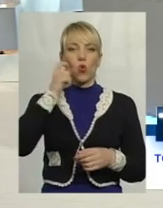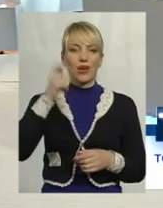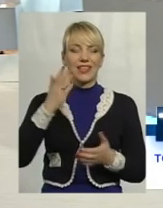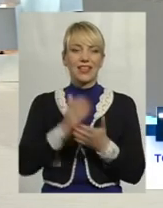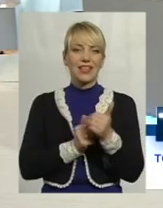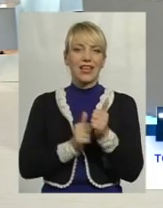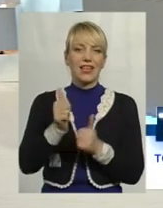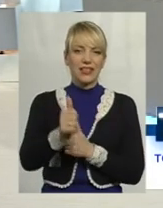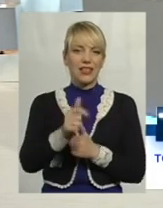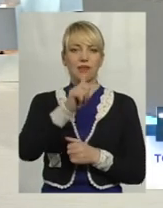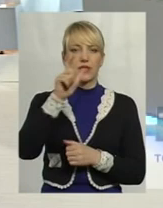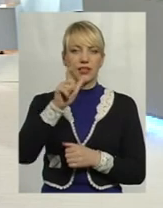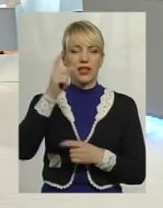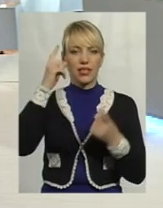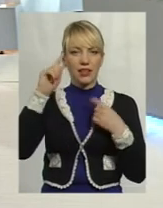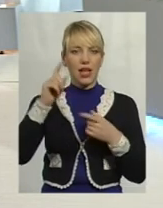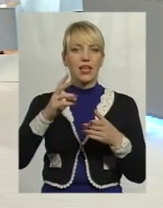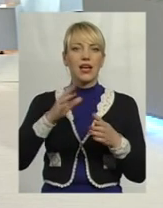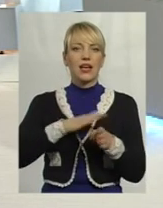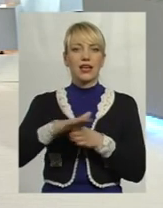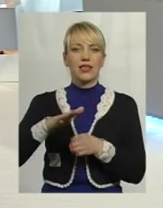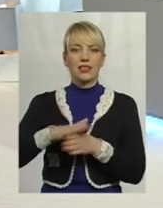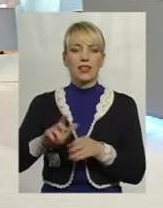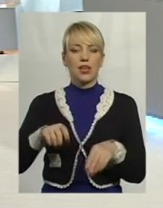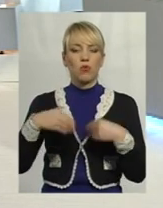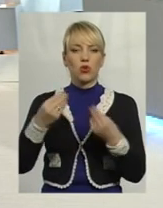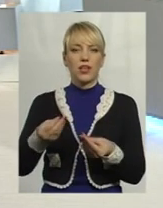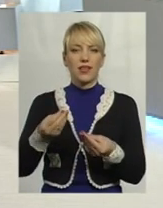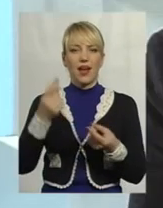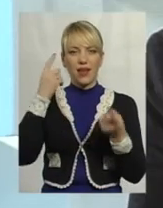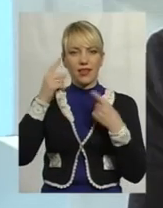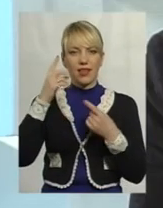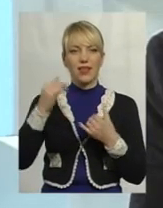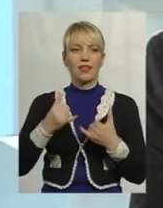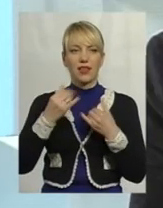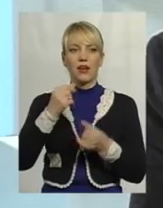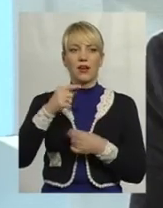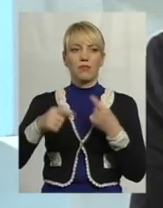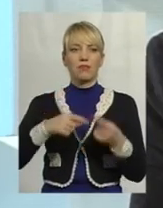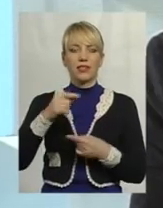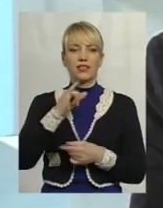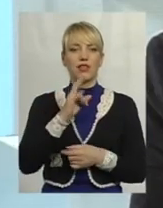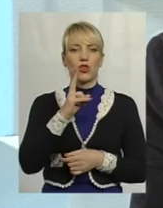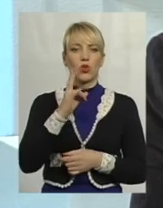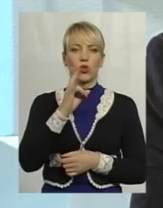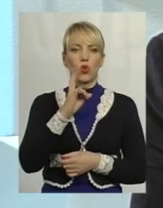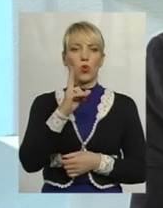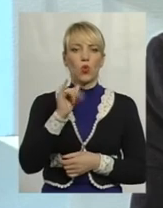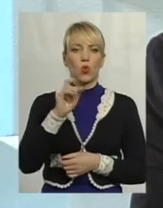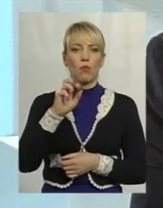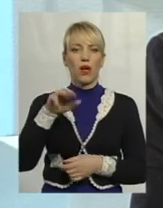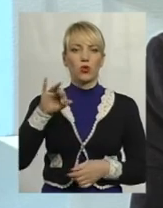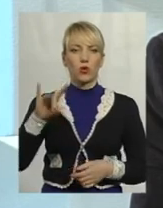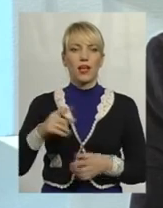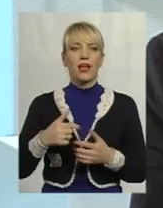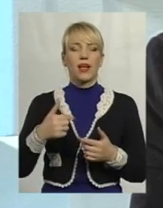з ідей, з реалізації, з подання ідей для бізнес-інкубатора. Якщо мені не зраджує пам'ять, то Хмельниччина була